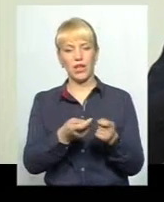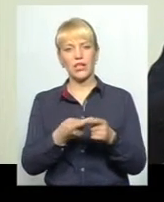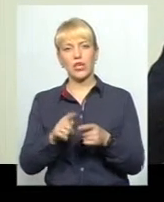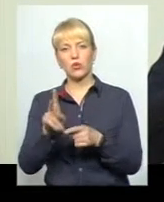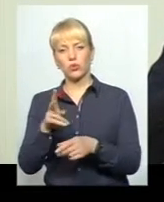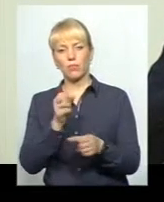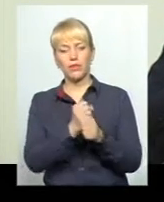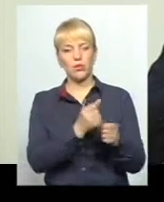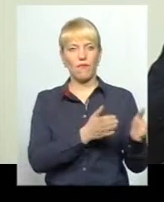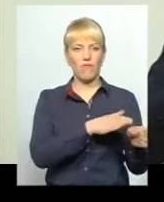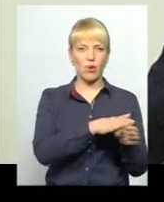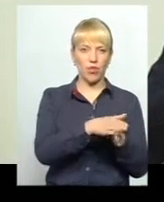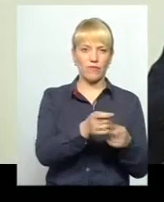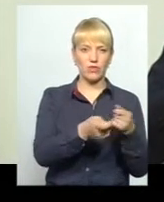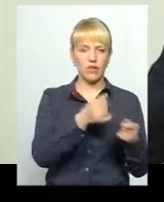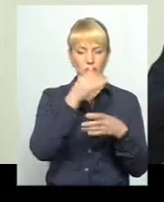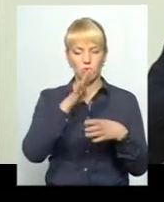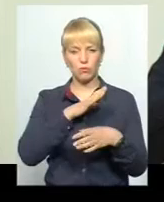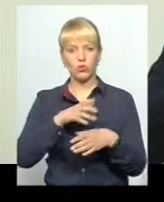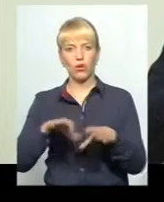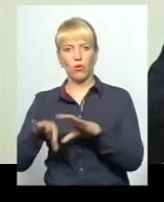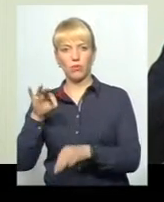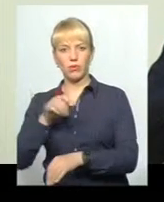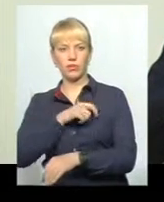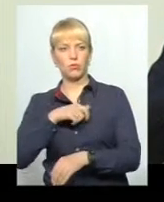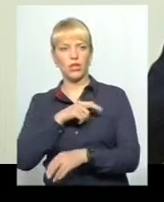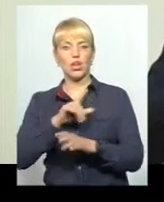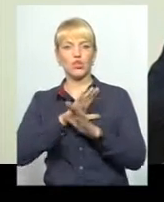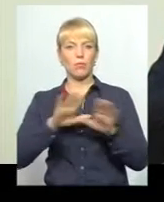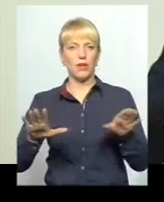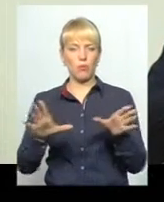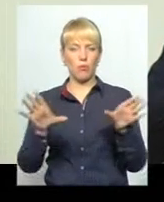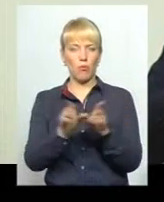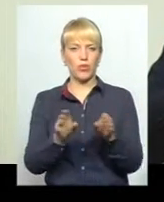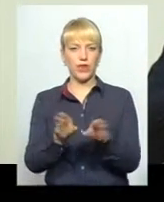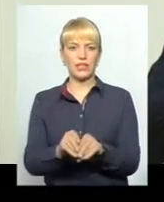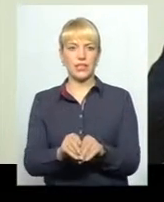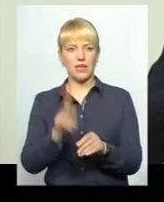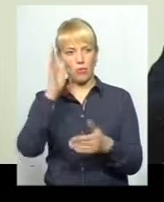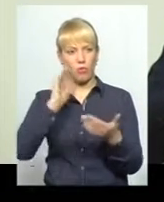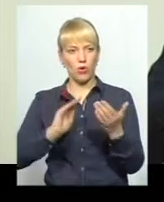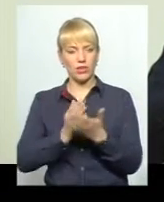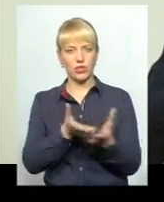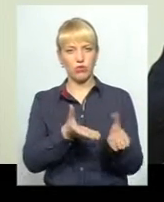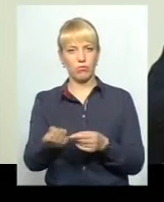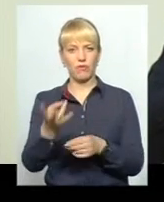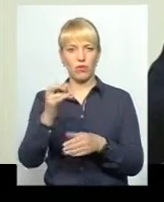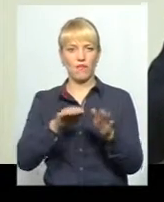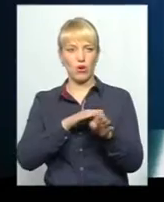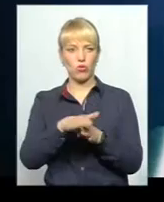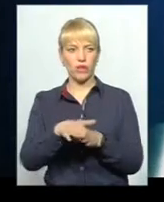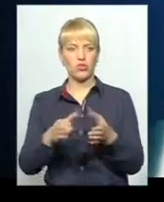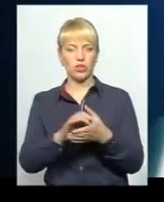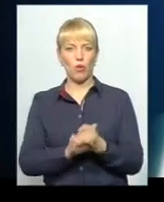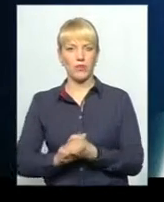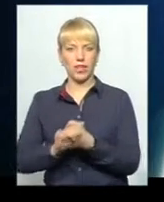хто працює в виконавчій владі, не може бути обраний депутатом. Щоб не було в нас поєднання практично політичного впливу на виконавчий комітет.